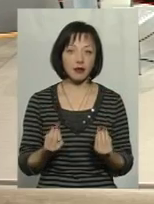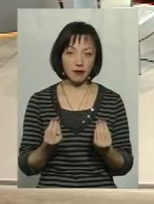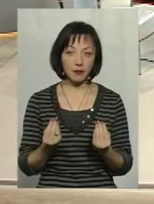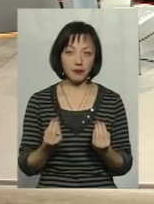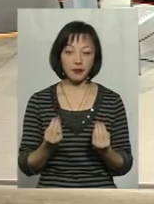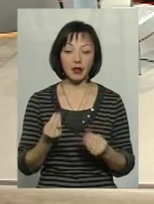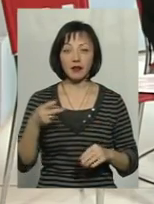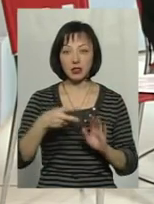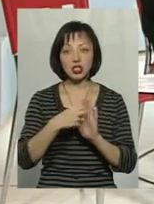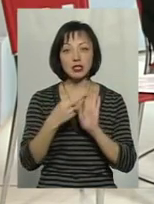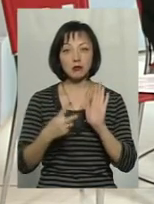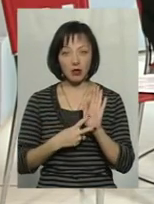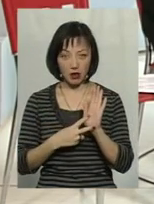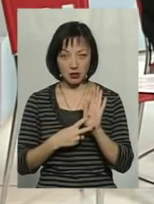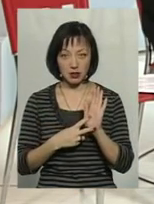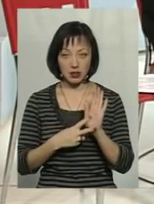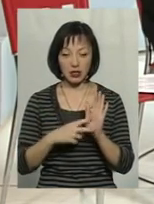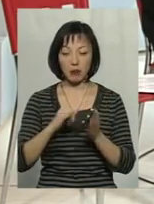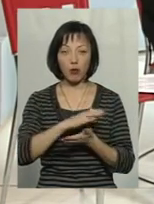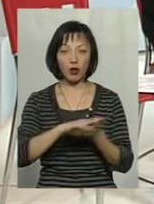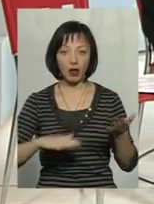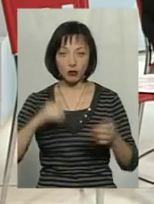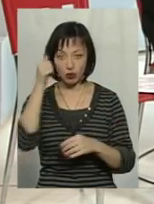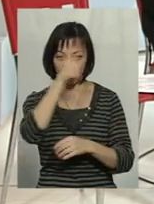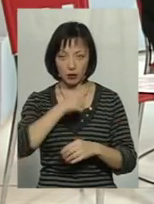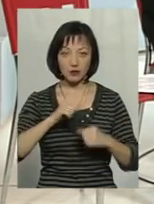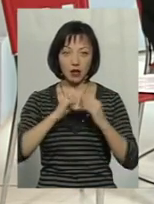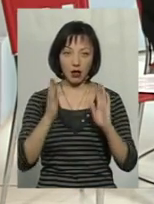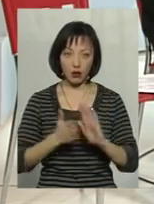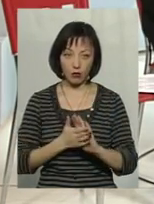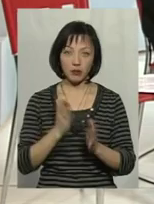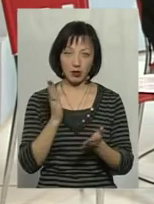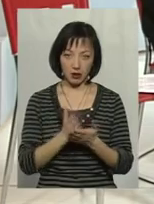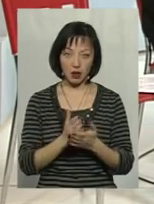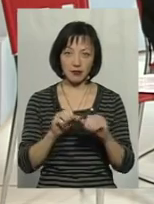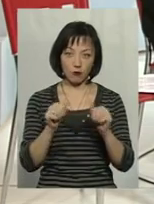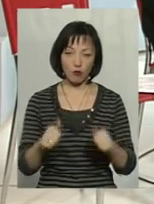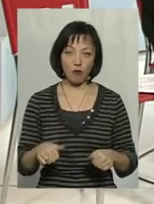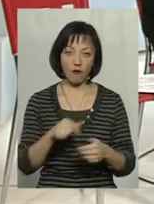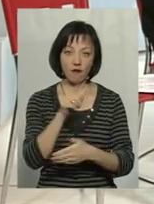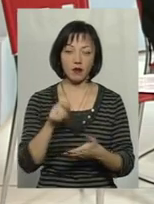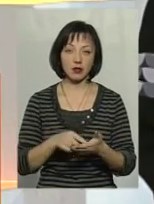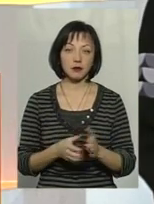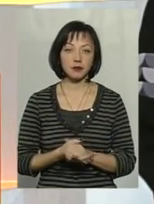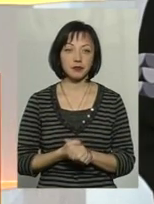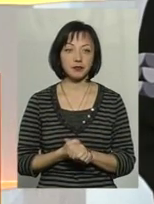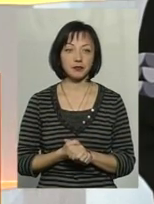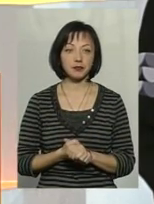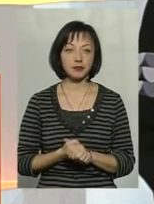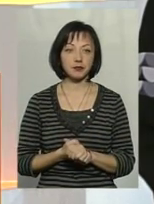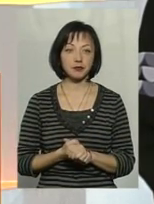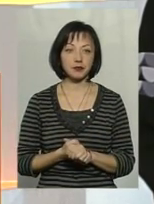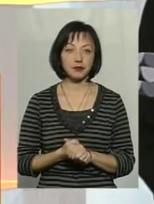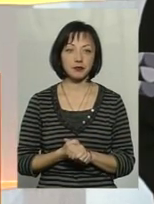На 2017 і подальші роки в нас загалом хоча б є сформоване якесь бачення, що воно має бути.